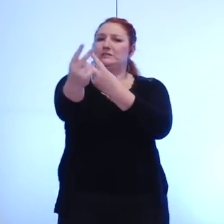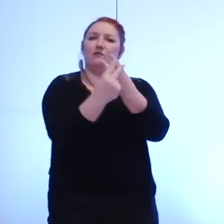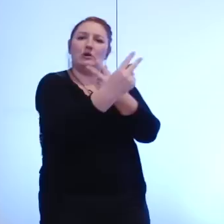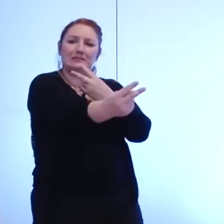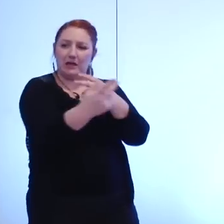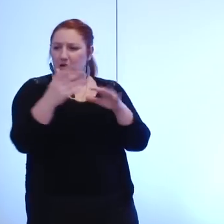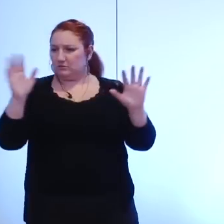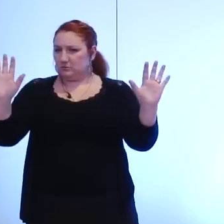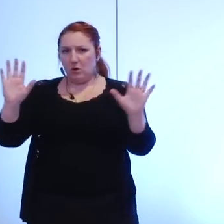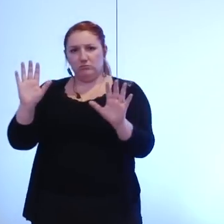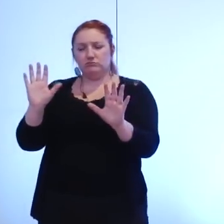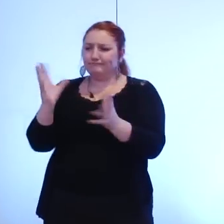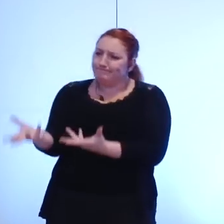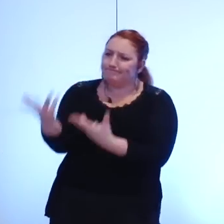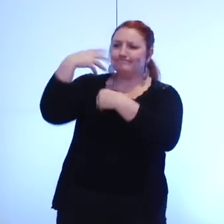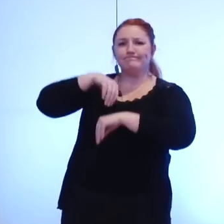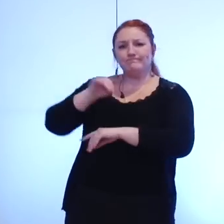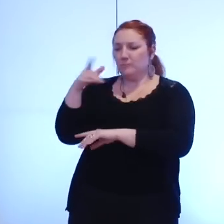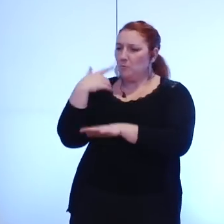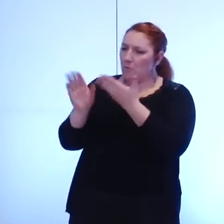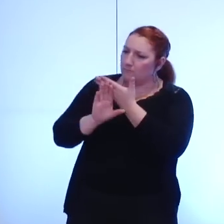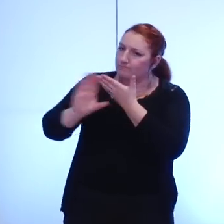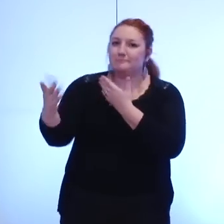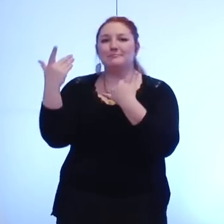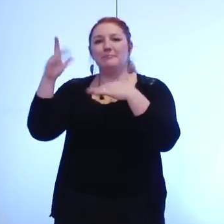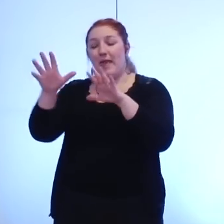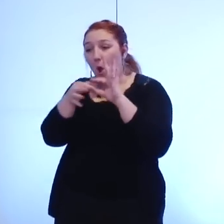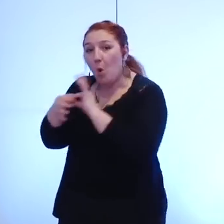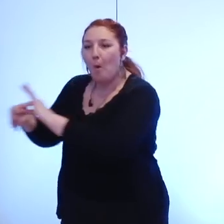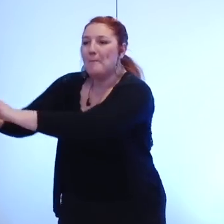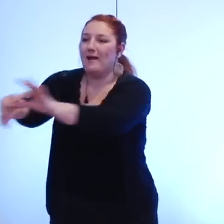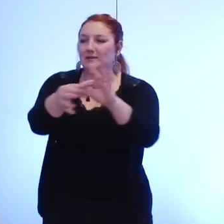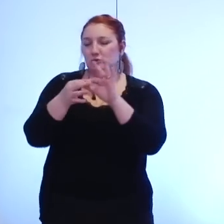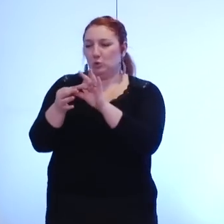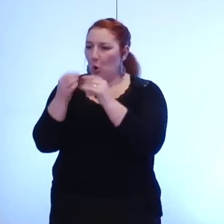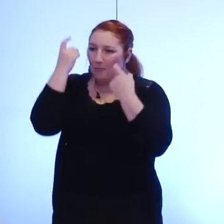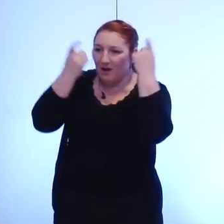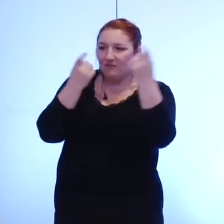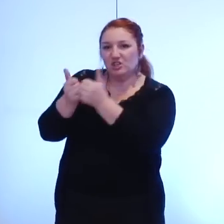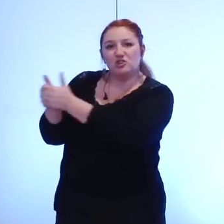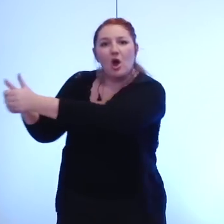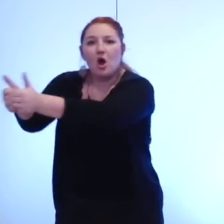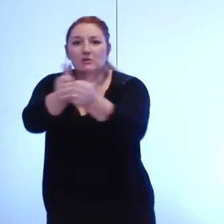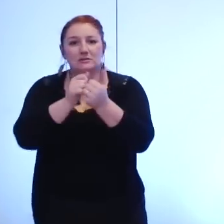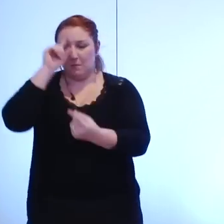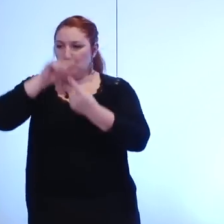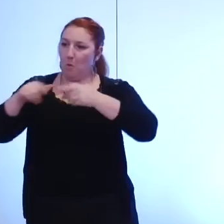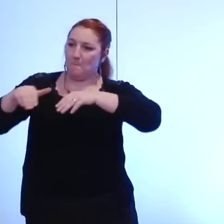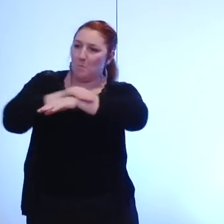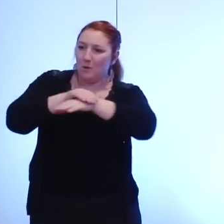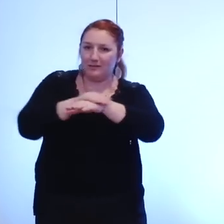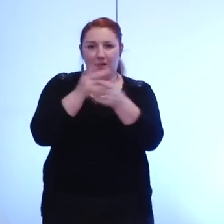réflexion ensemble sur ce que nous pouvions porter ensemble sur un certain nombre de politiques